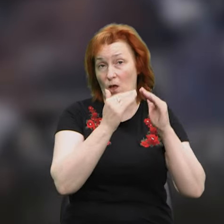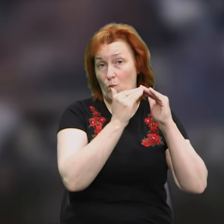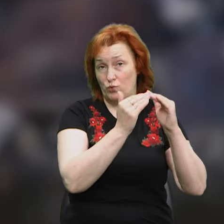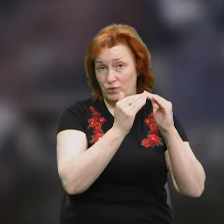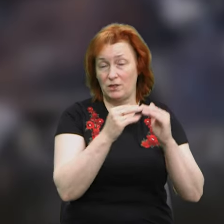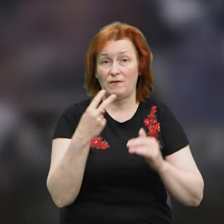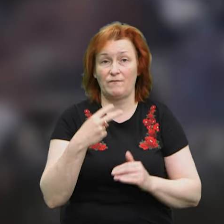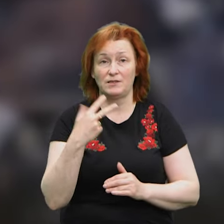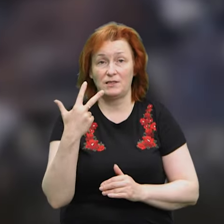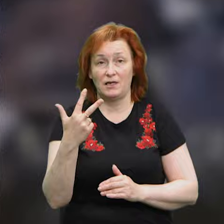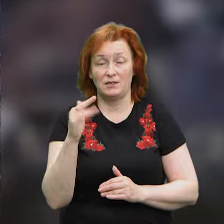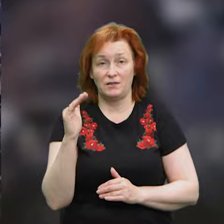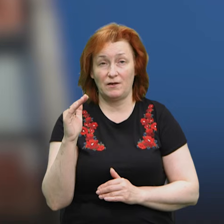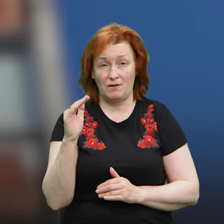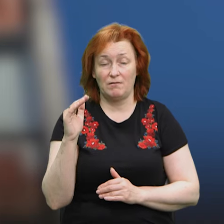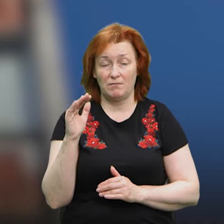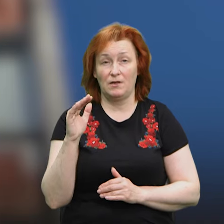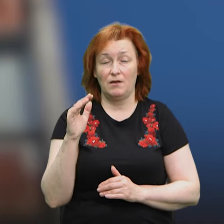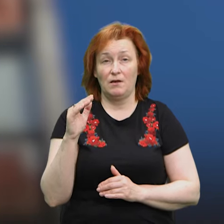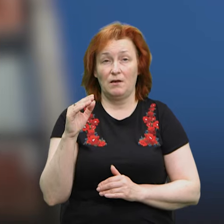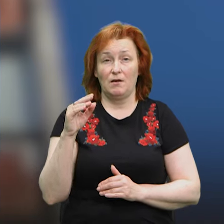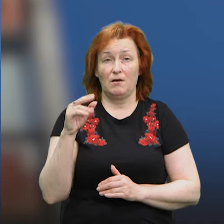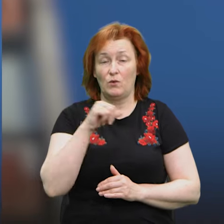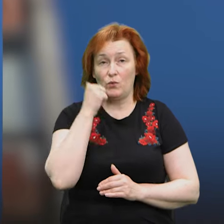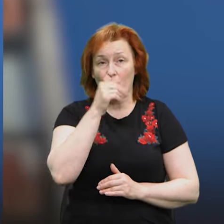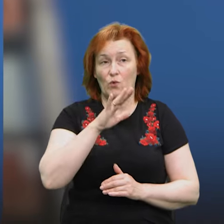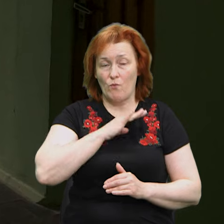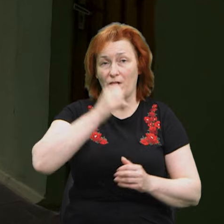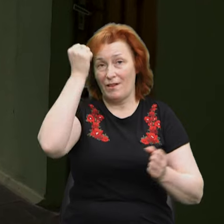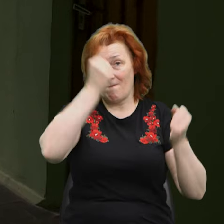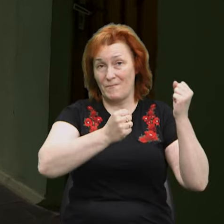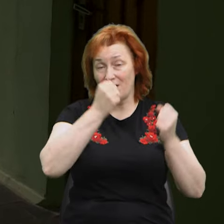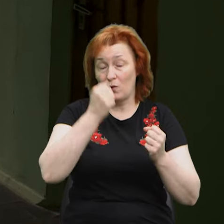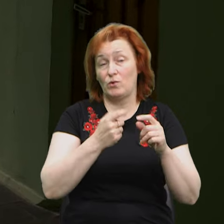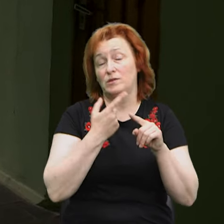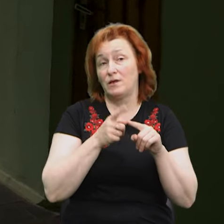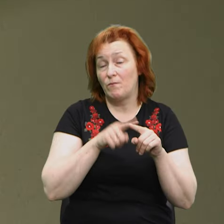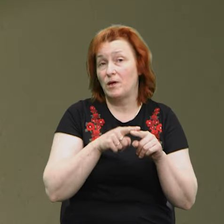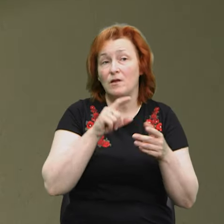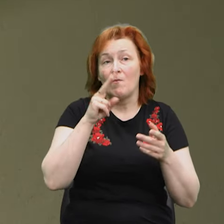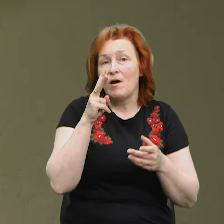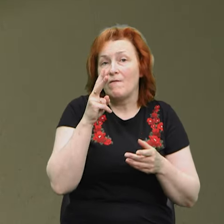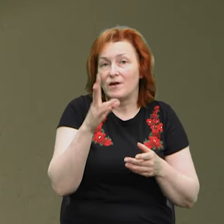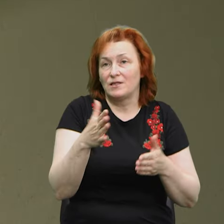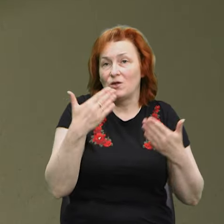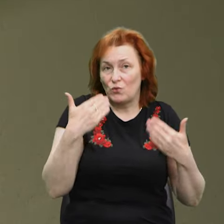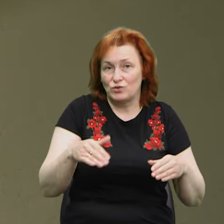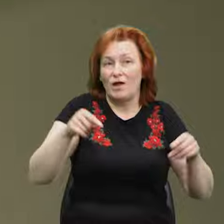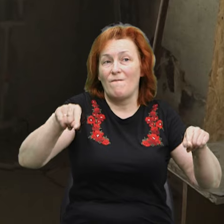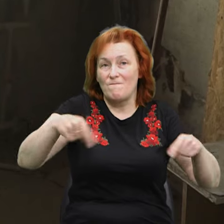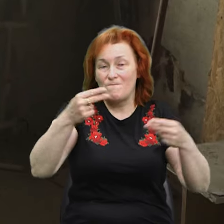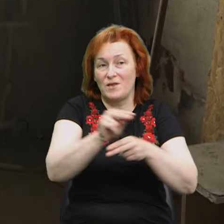2022 року було кілька прильотів. Мешканці будинку жаліються, що квартири відновили, але жити в них неможливо.